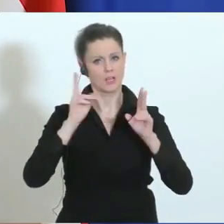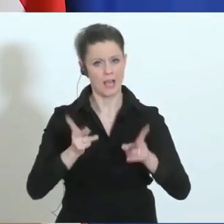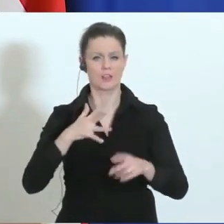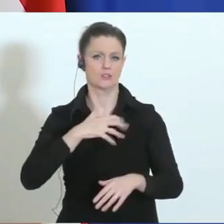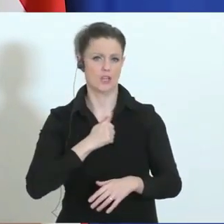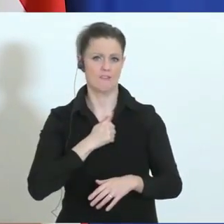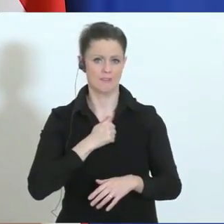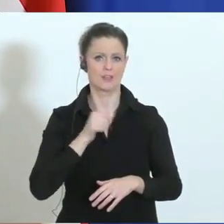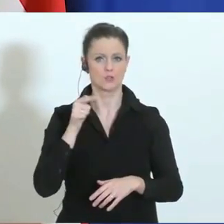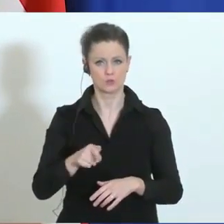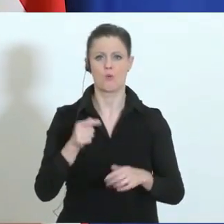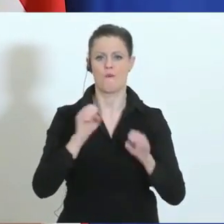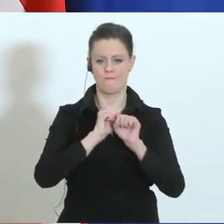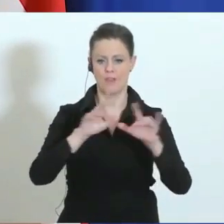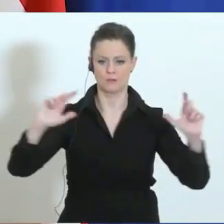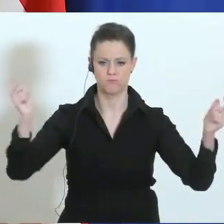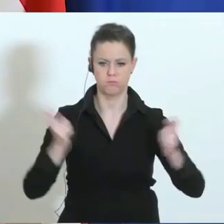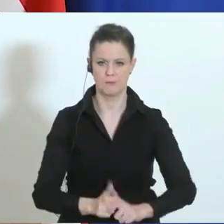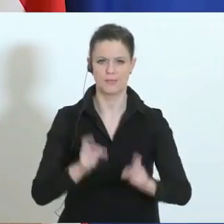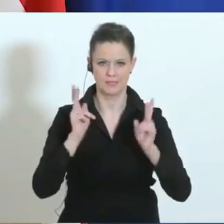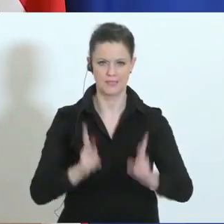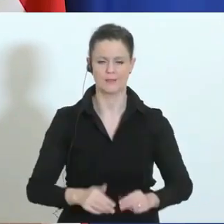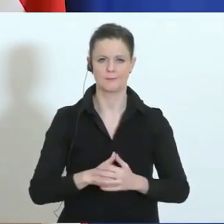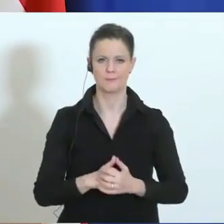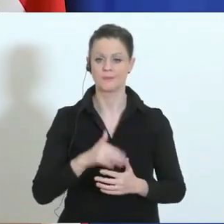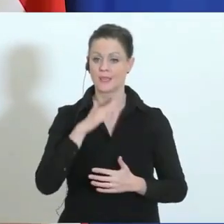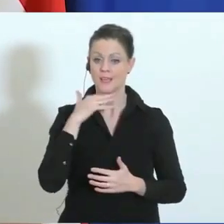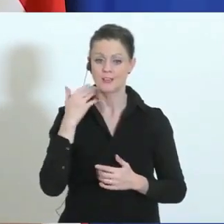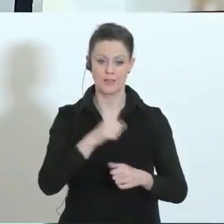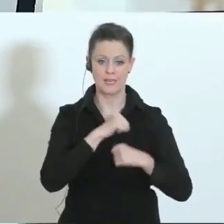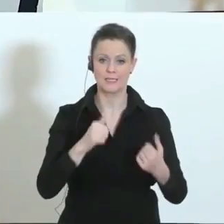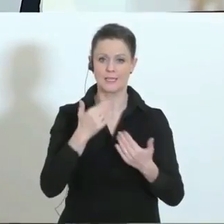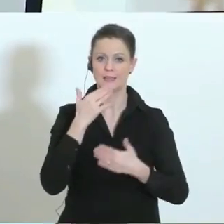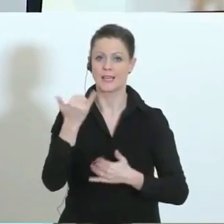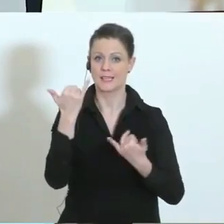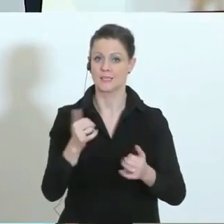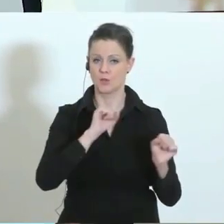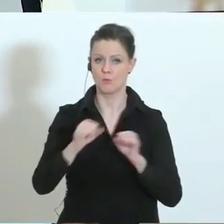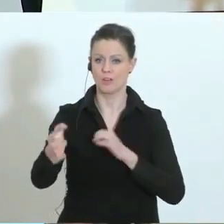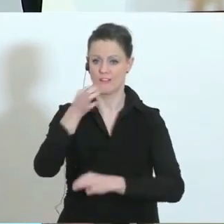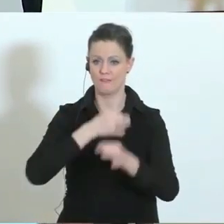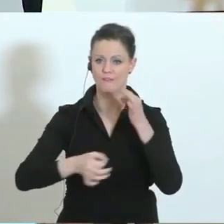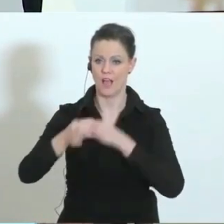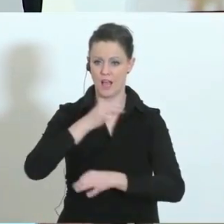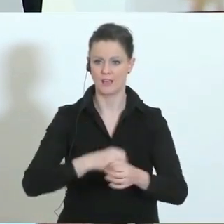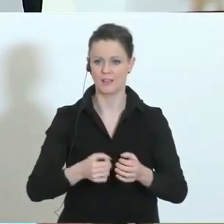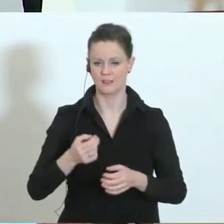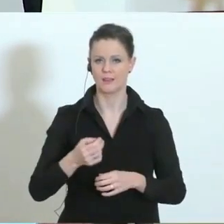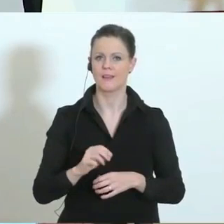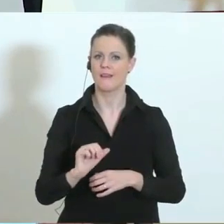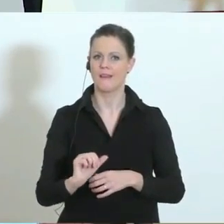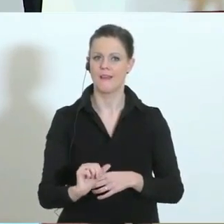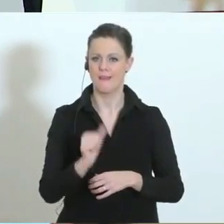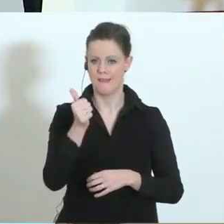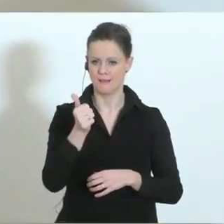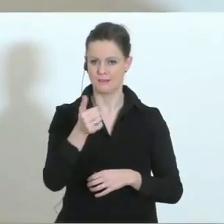Chance, dass wir dieses Virus eindämmen. Danke. Vielen herzlichen Dank. Wir kommen nun zum Fragenteil. Erste Frage vom ORF. Kollege